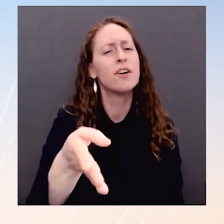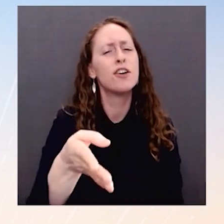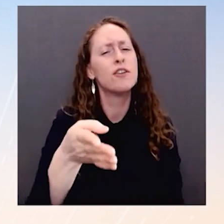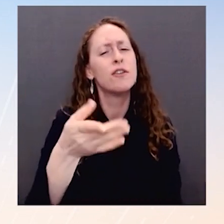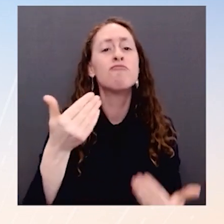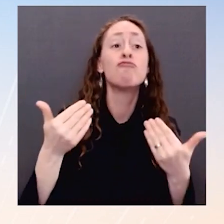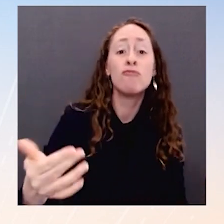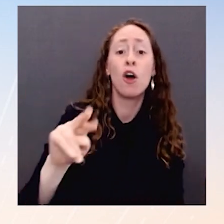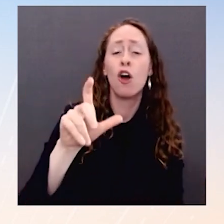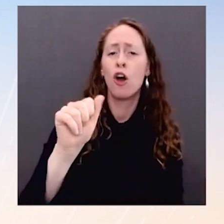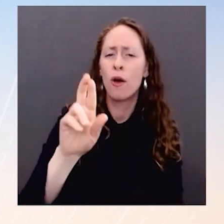выиграна и никогда не должна вестись.